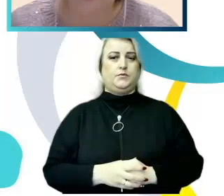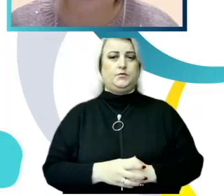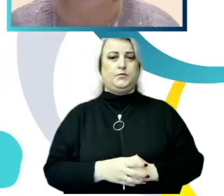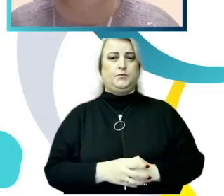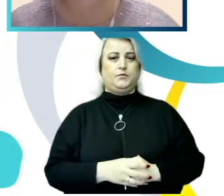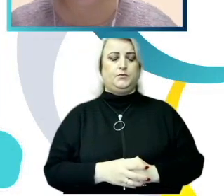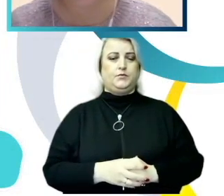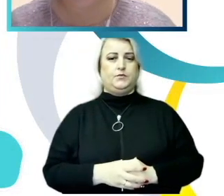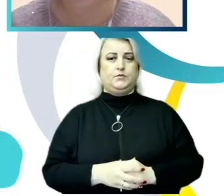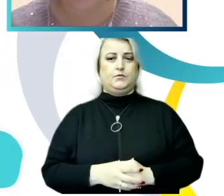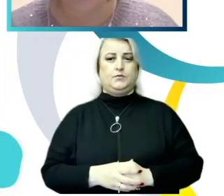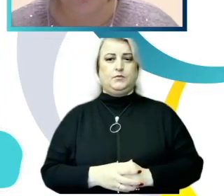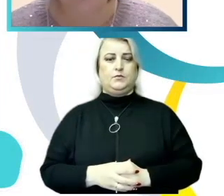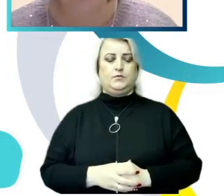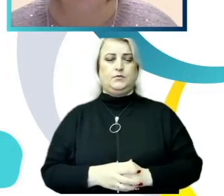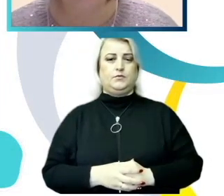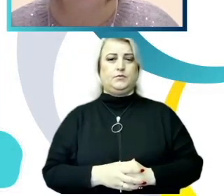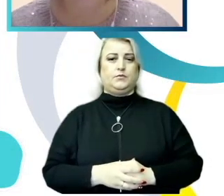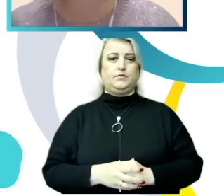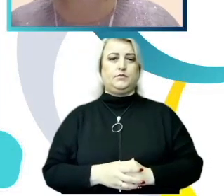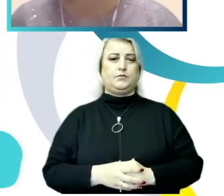al studiului, ca să nu fie o confuzie.